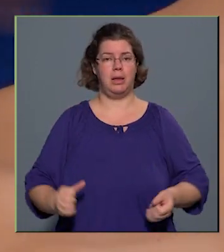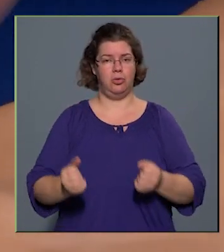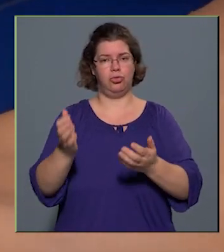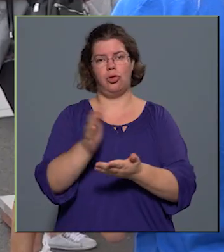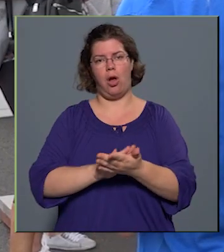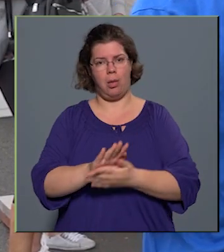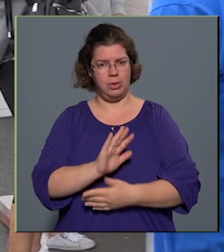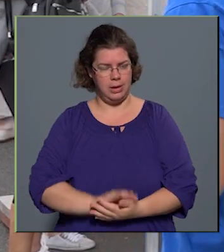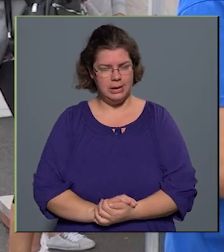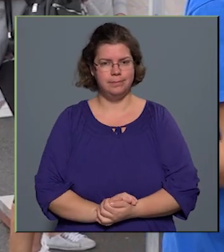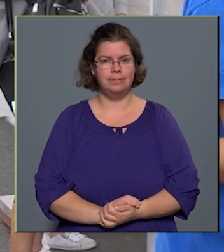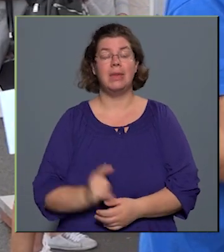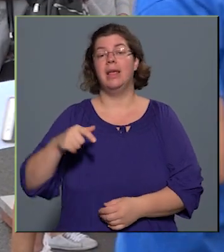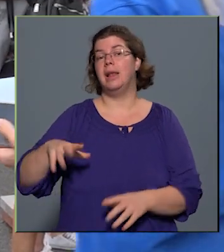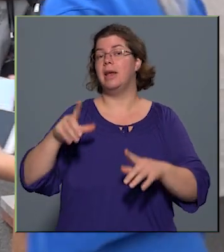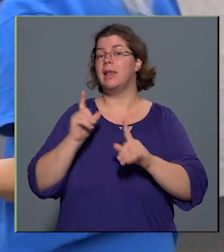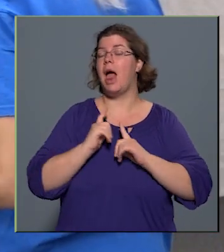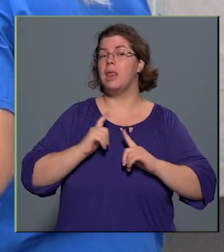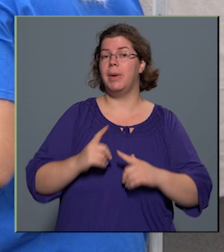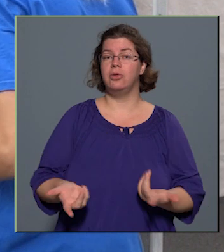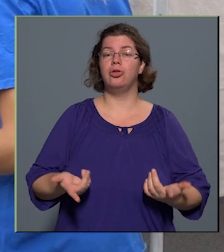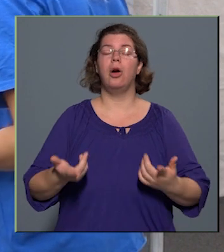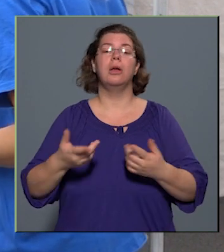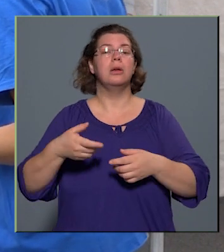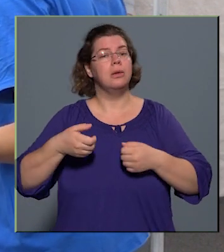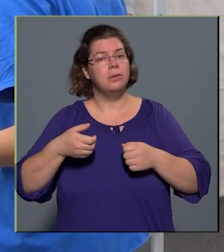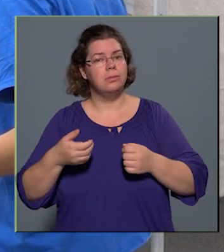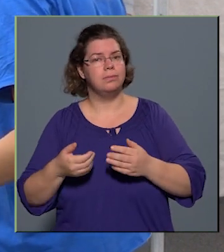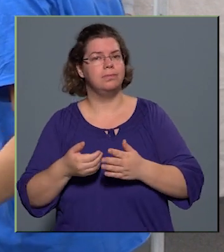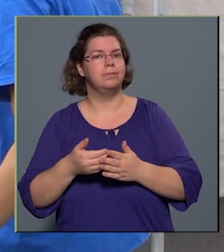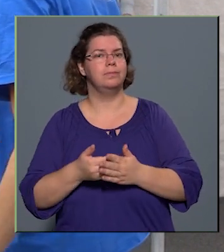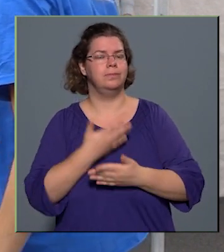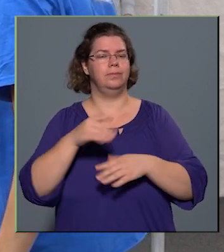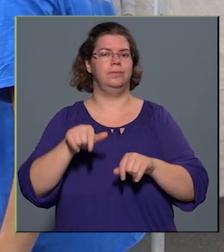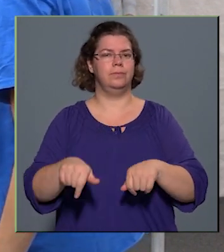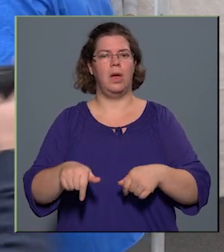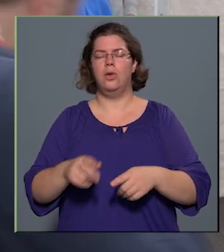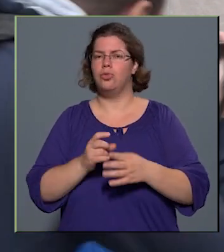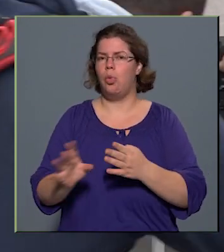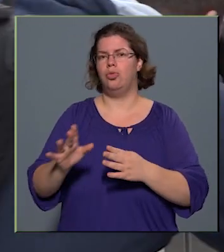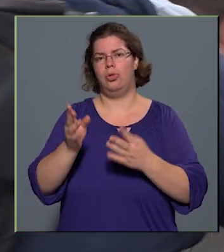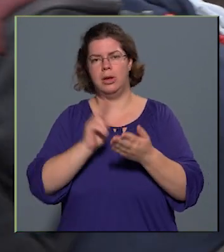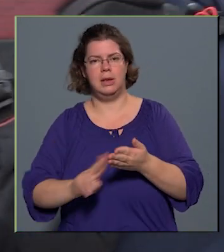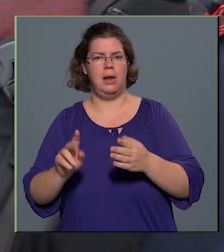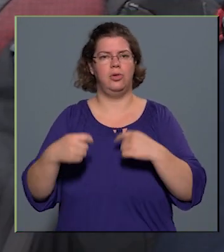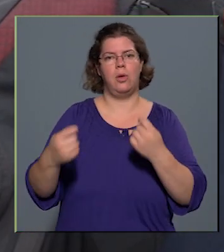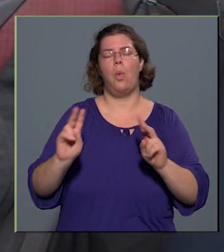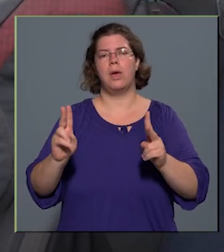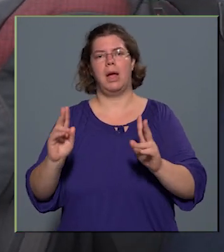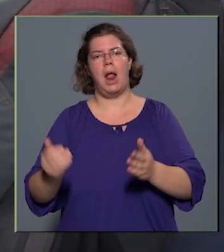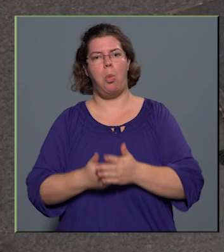állomáson a résztvevők az újraélesztéssel találkoztatnak, megpróbáljuk nekik átadni gyorsan és hitelesen, hogy hogyan kell